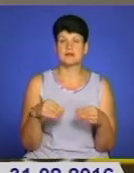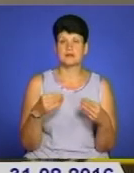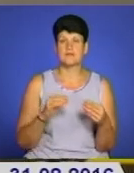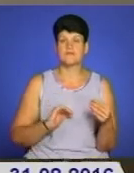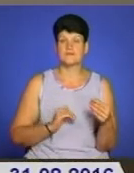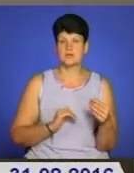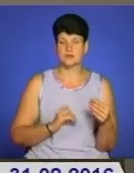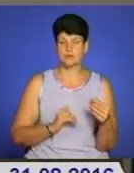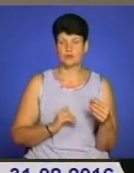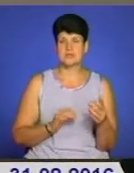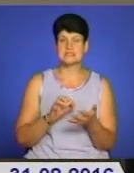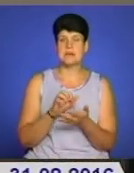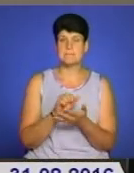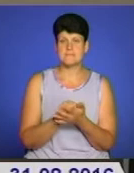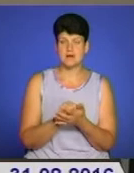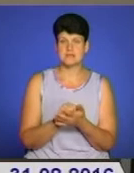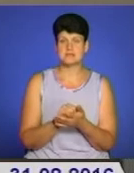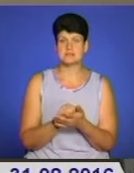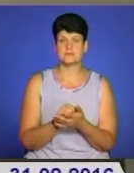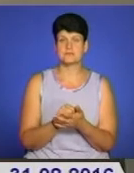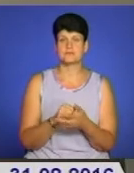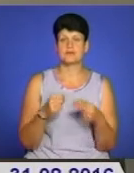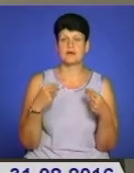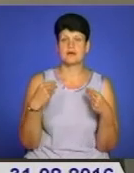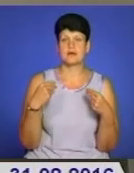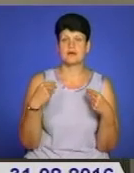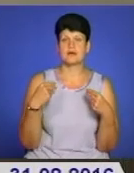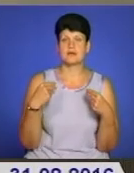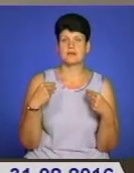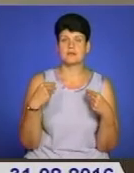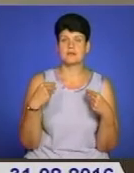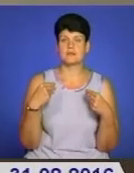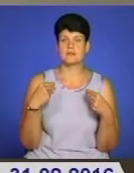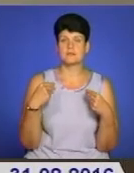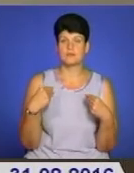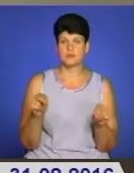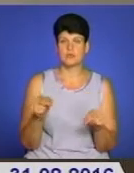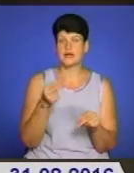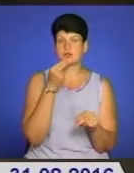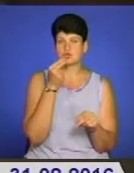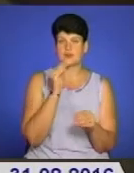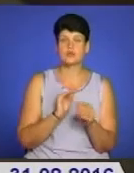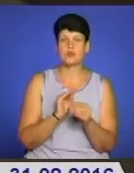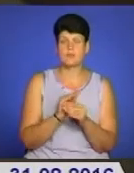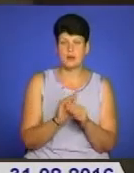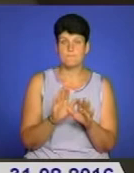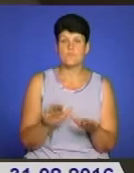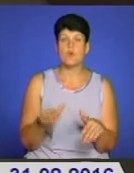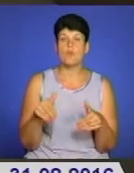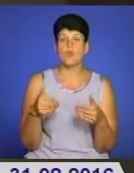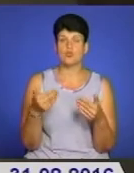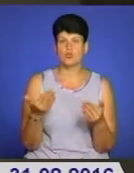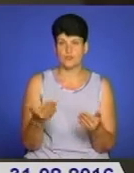займалася реалізацією харчових добавок, пропонувала потерпілим